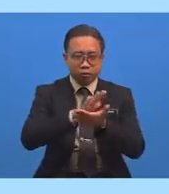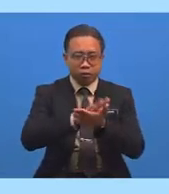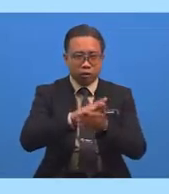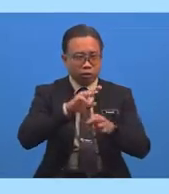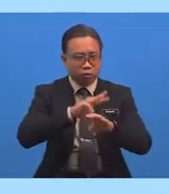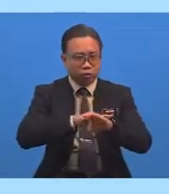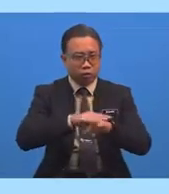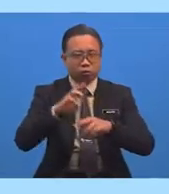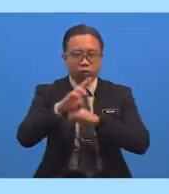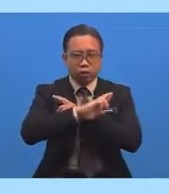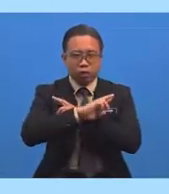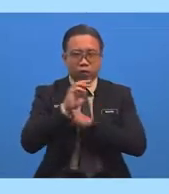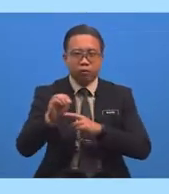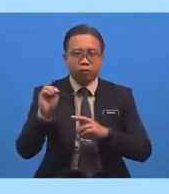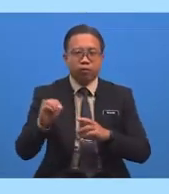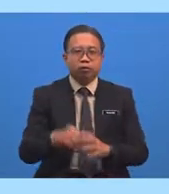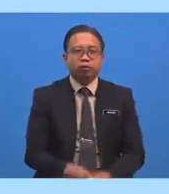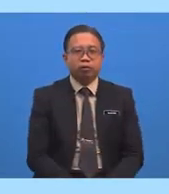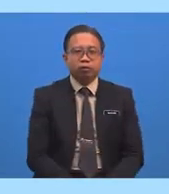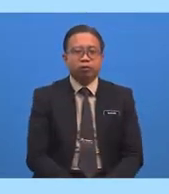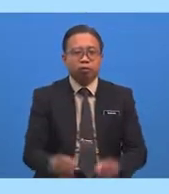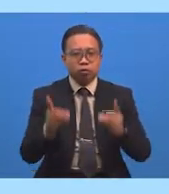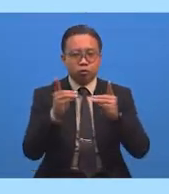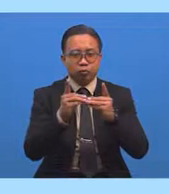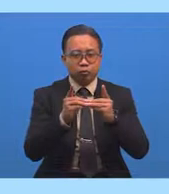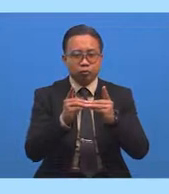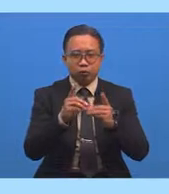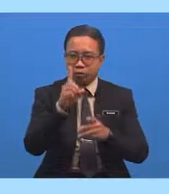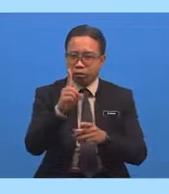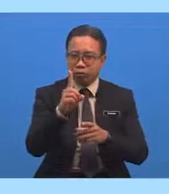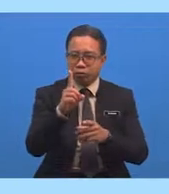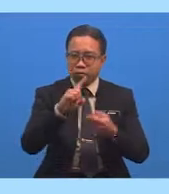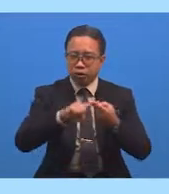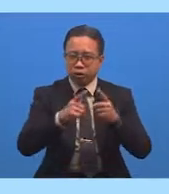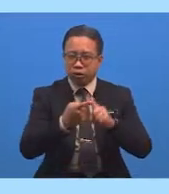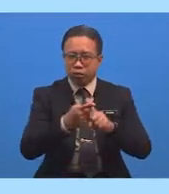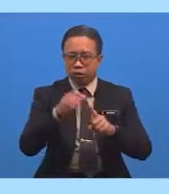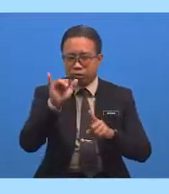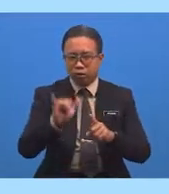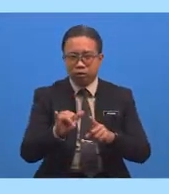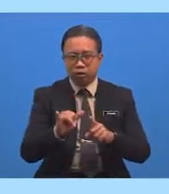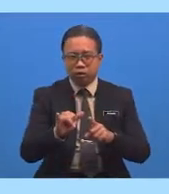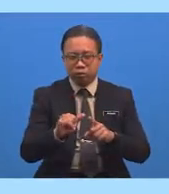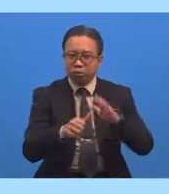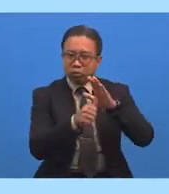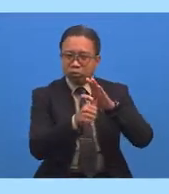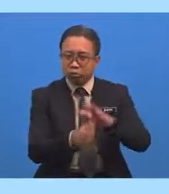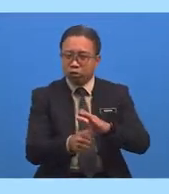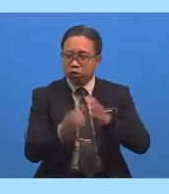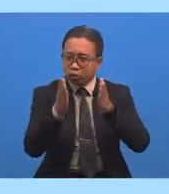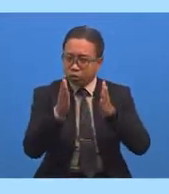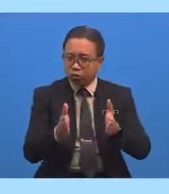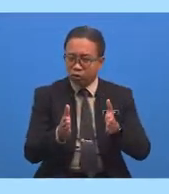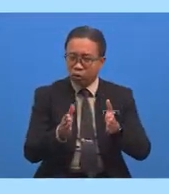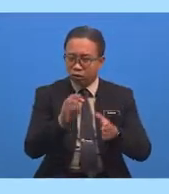waktu Rehat Murid-murid Tersempak Dengan Seorang Rakan Yang Sedang Dibuli Oleh Murid